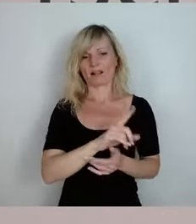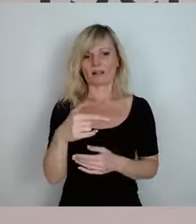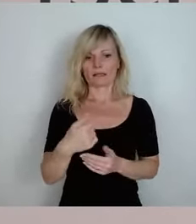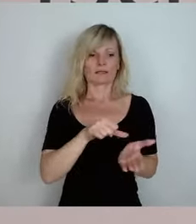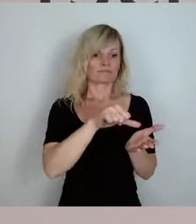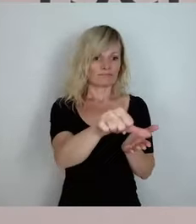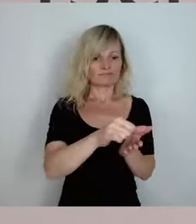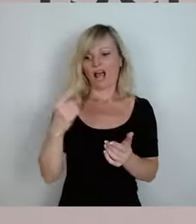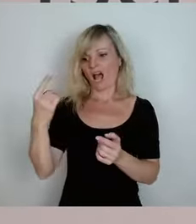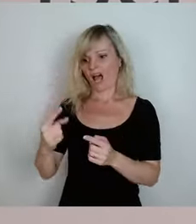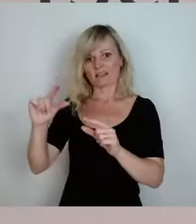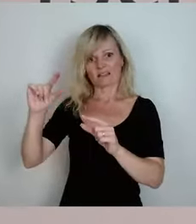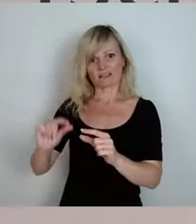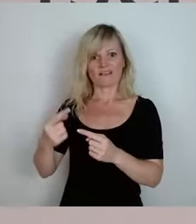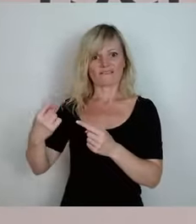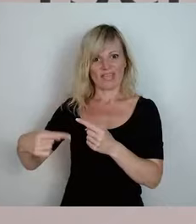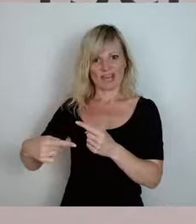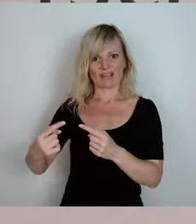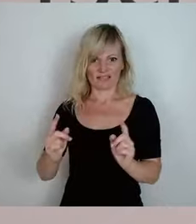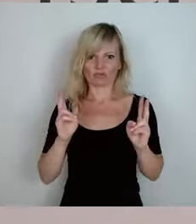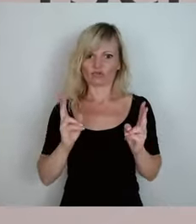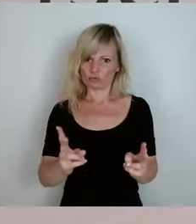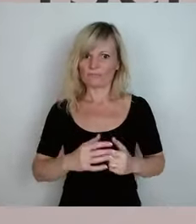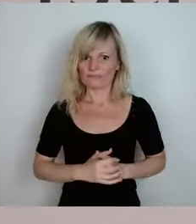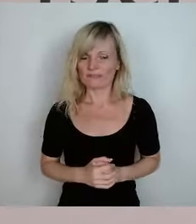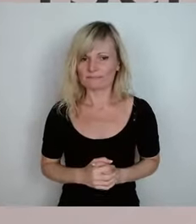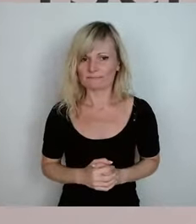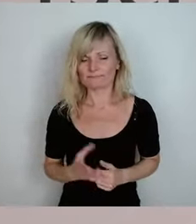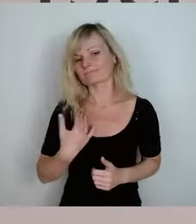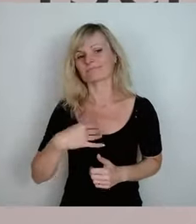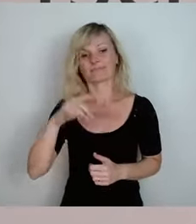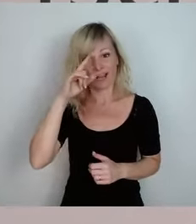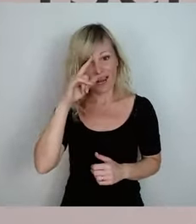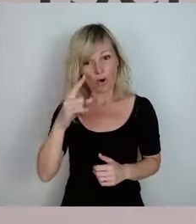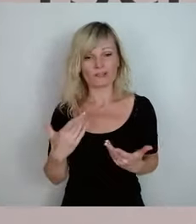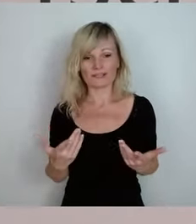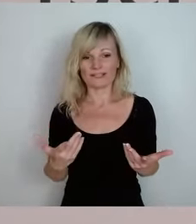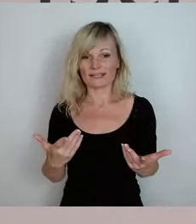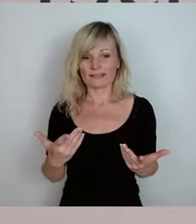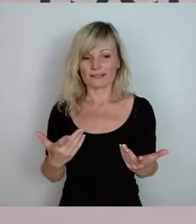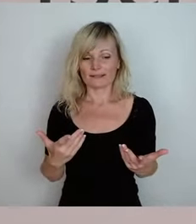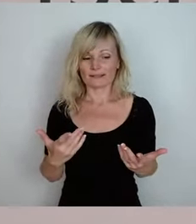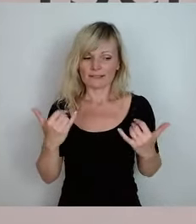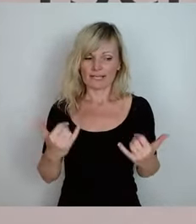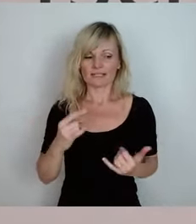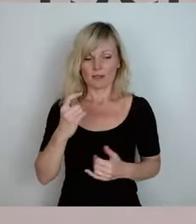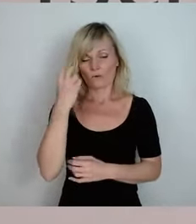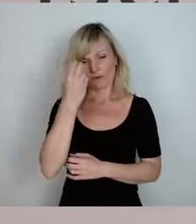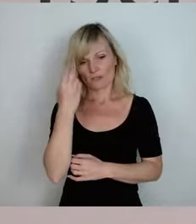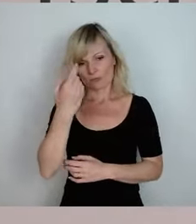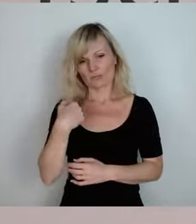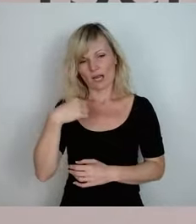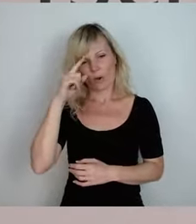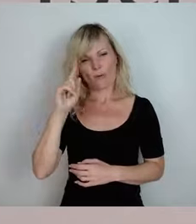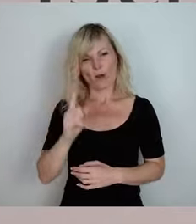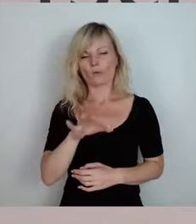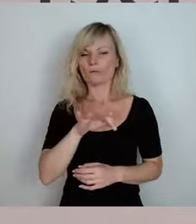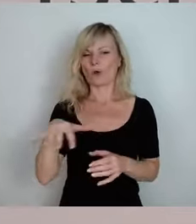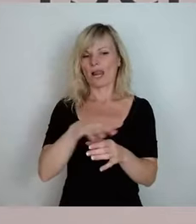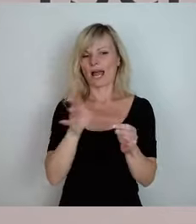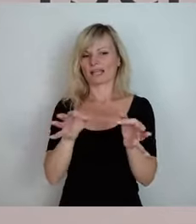Und ich glaube, dass man es am Ende versuchen muss, das ist jetzt vor allen Dingen auch die Aufgabe der Landtagsabgeordneten, das